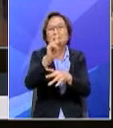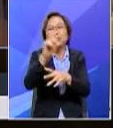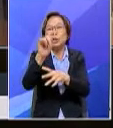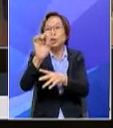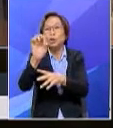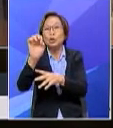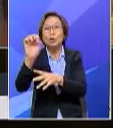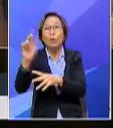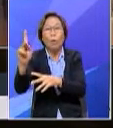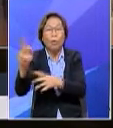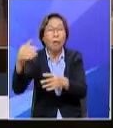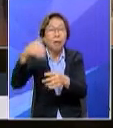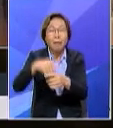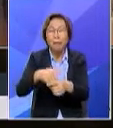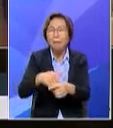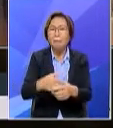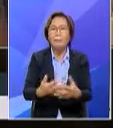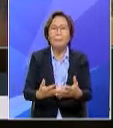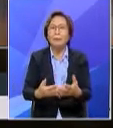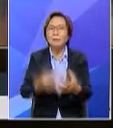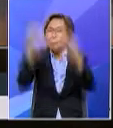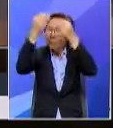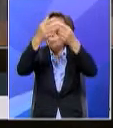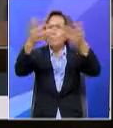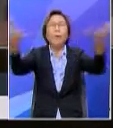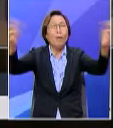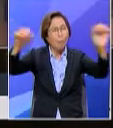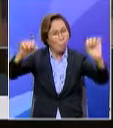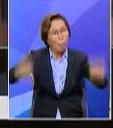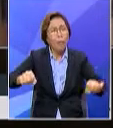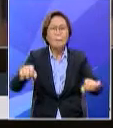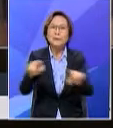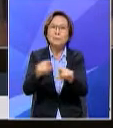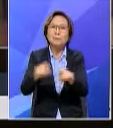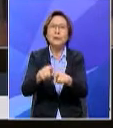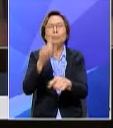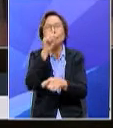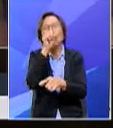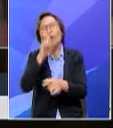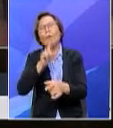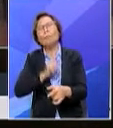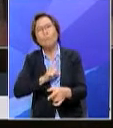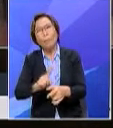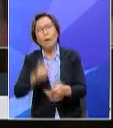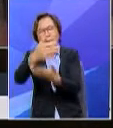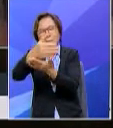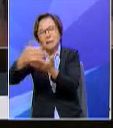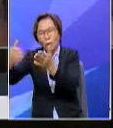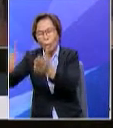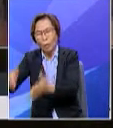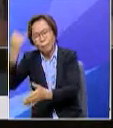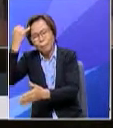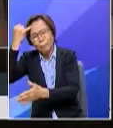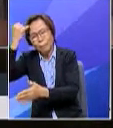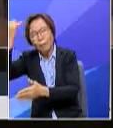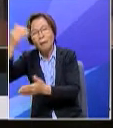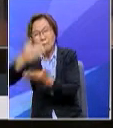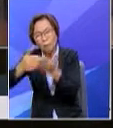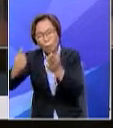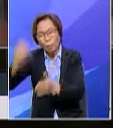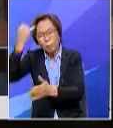dakwah mereka walaupun video tunjuk-tunjuk tapi informasi itu sampai begitu juga dengan nasyid mungkin ada setengah orang ada pandangan yang